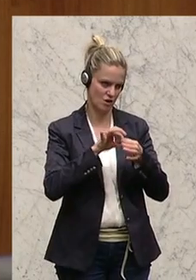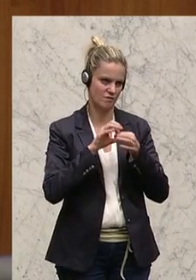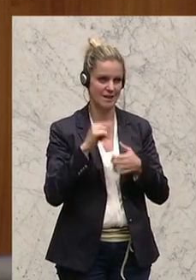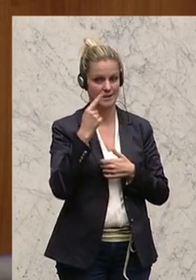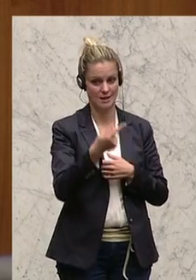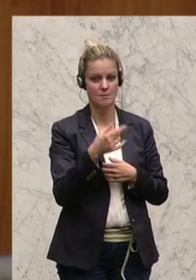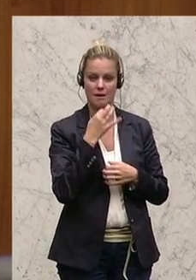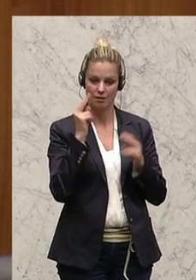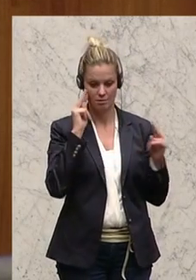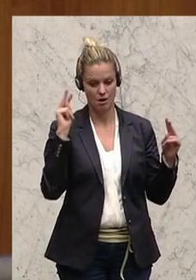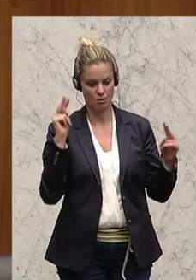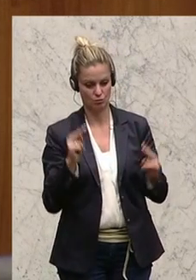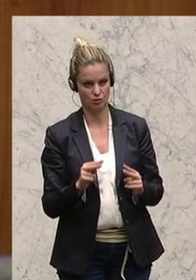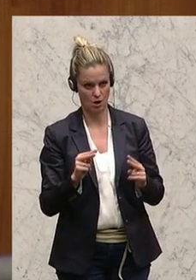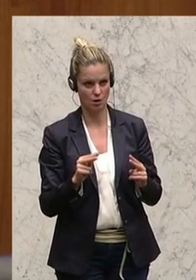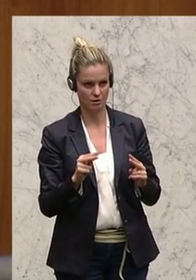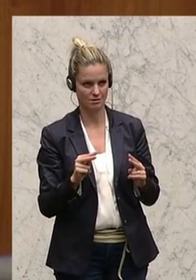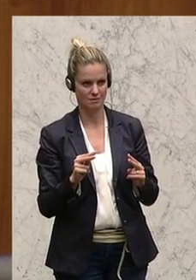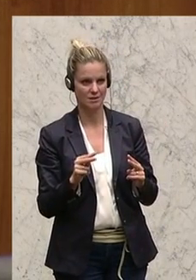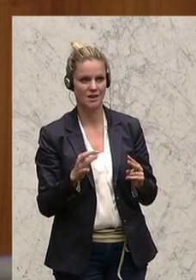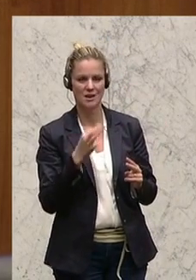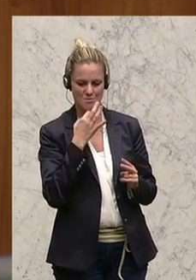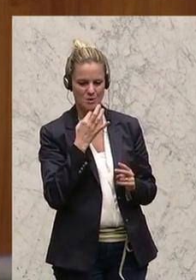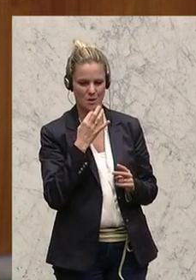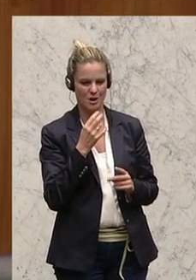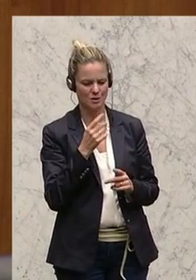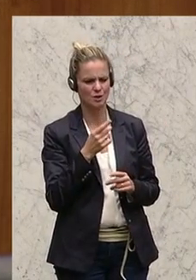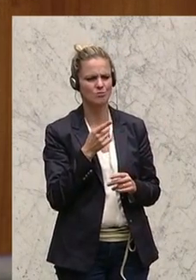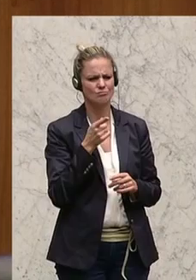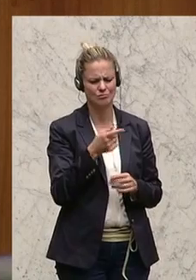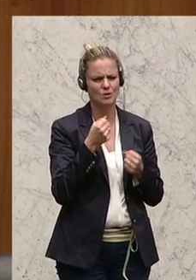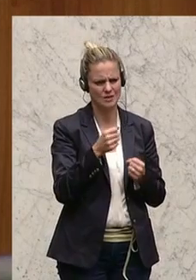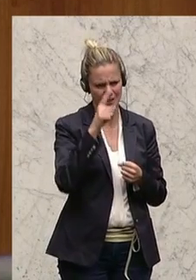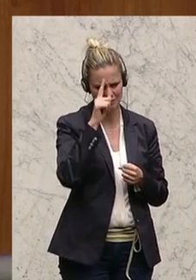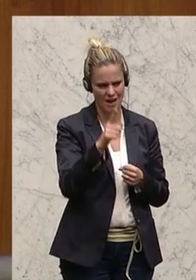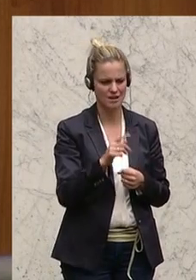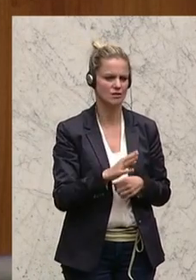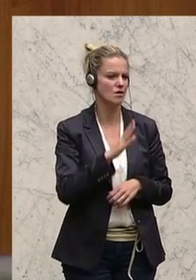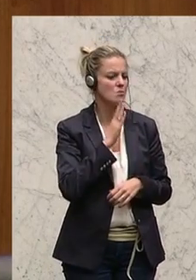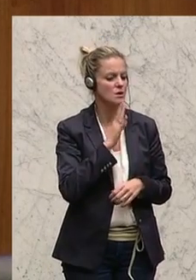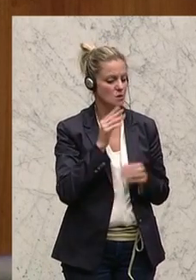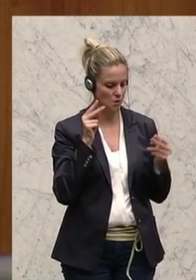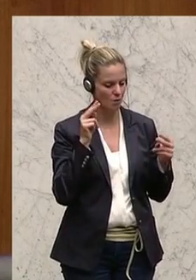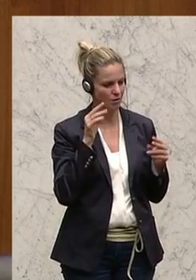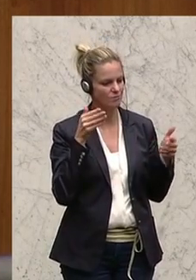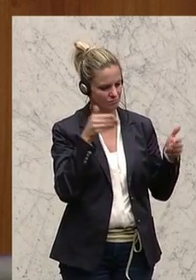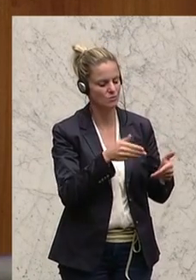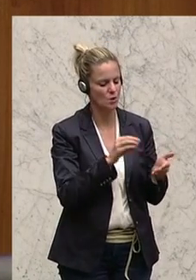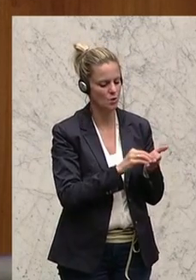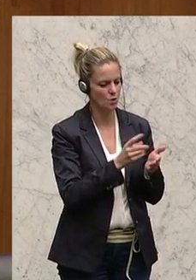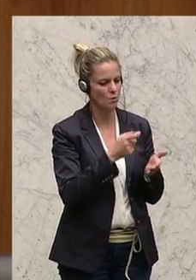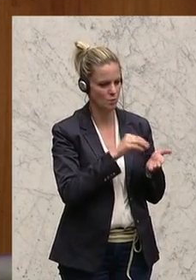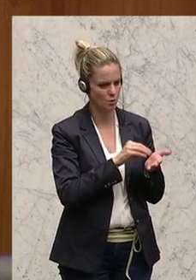schon noch ein Punkt, der von Ihnen auch immer kommt. Und ich sage das bei den Pensionen gleich ganz generell, ja, das macht ja Spaß, wenn jemand sagt, im Jahr